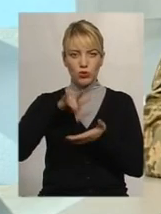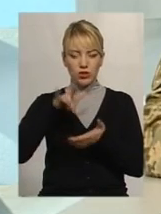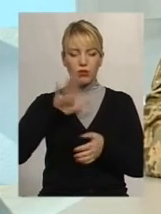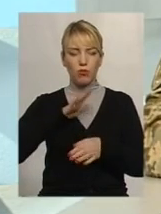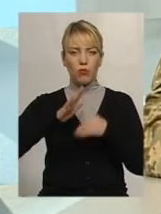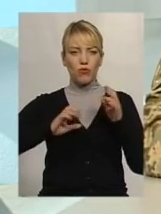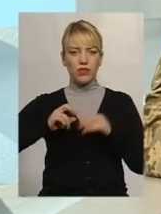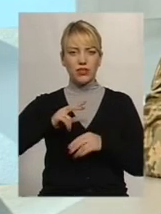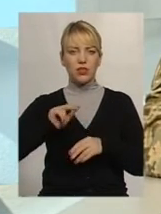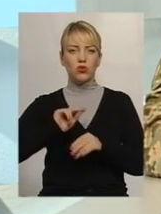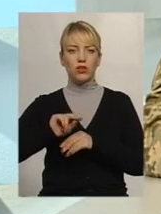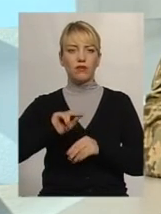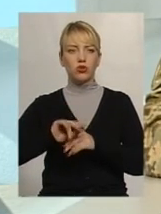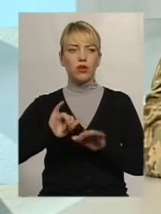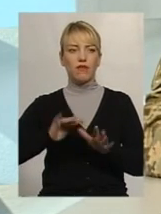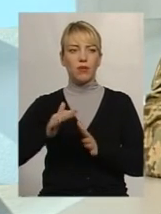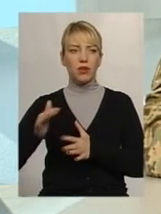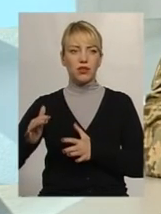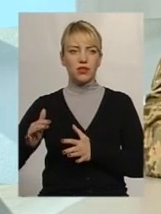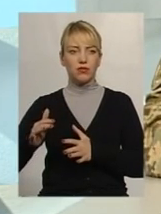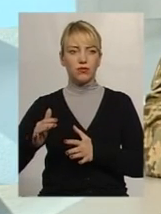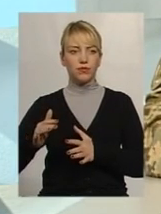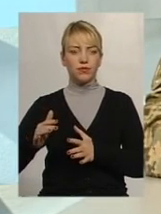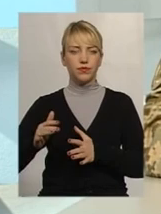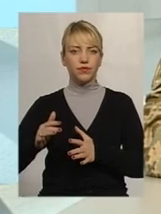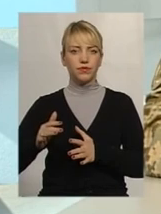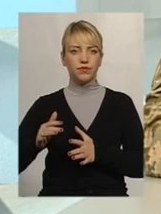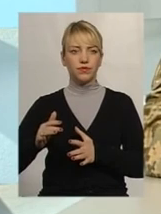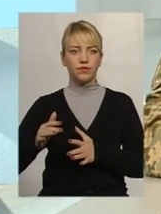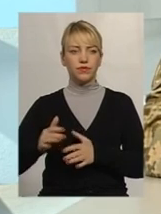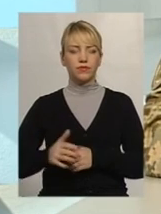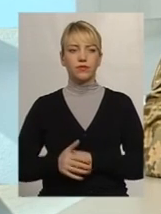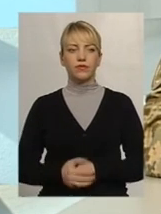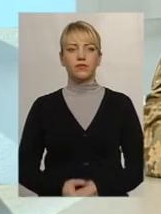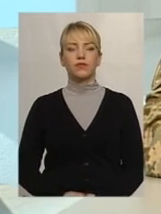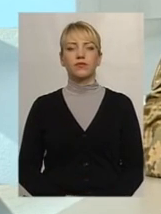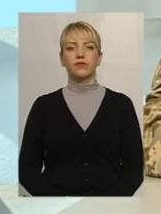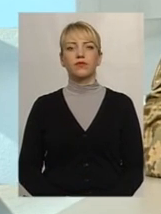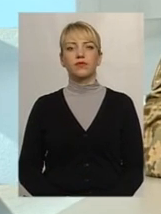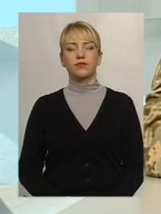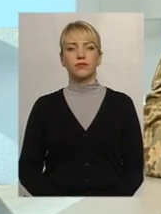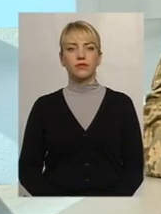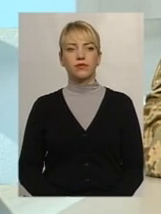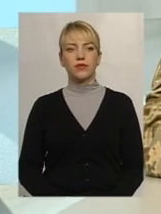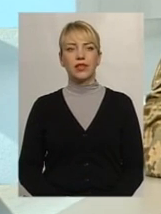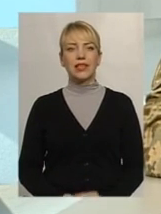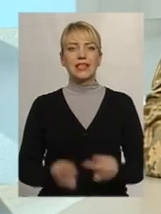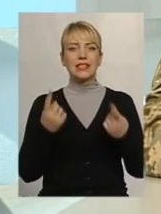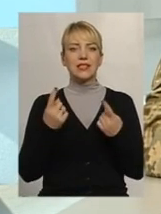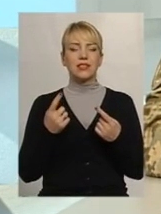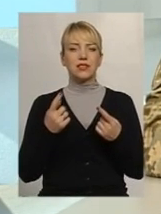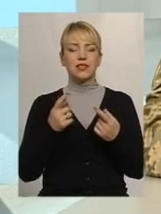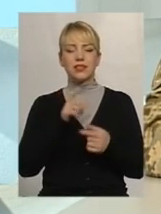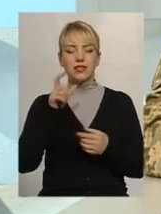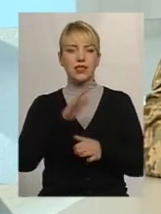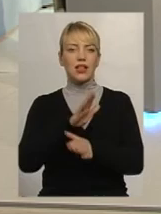і випадків з такими літальними наслідками мені